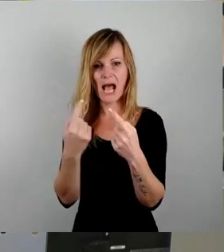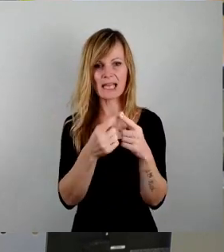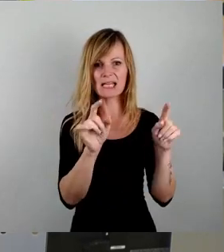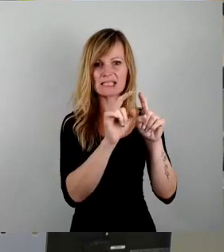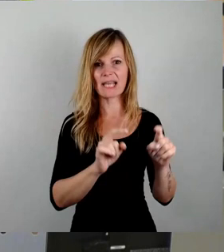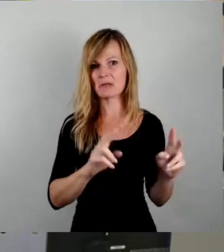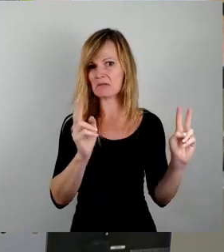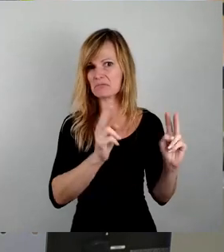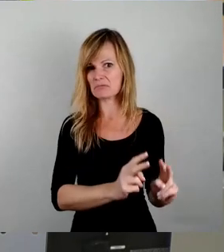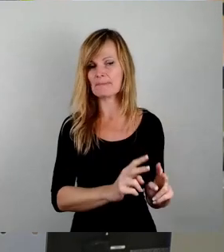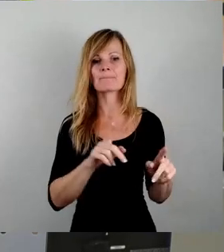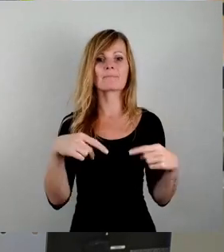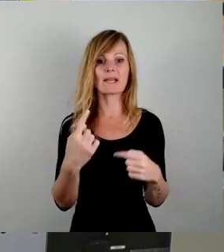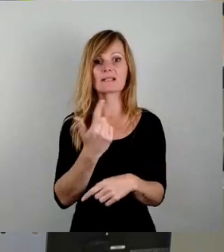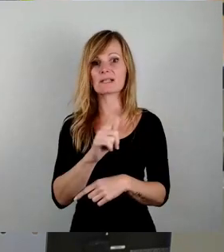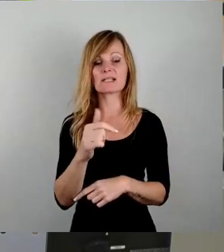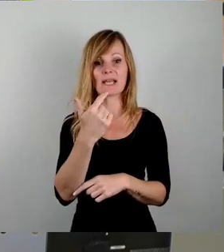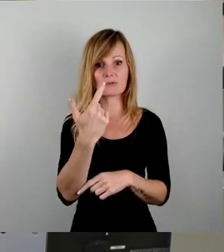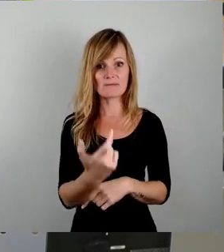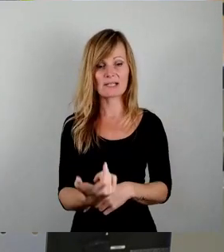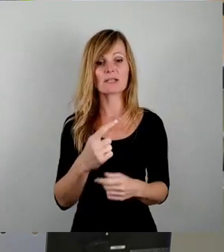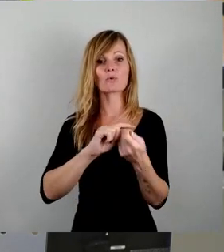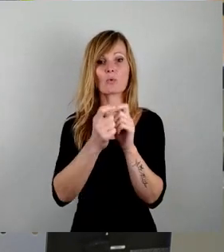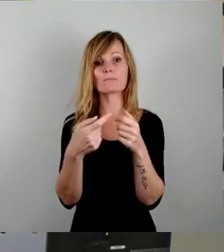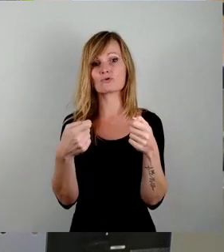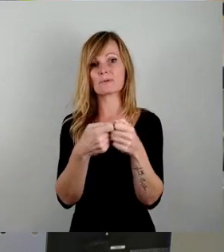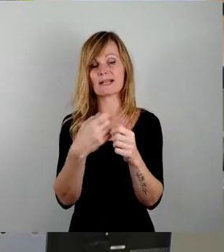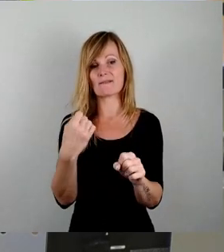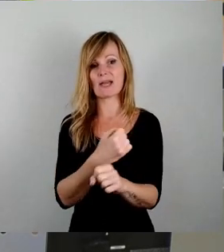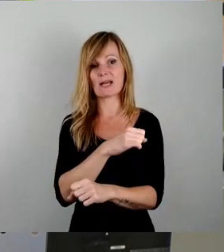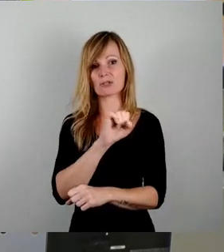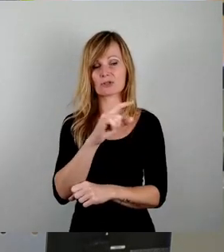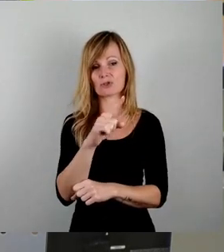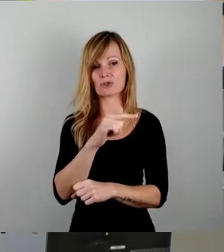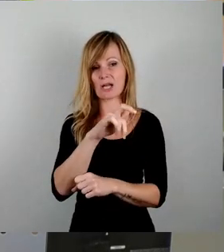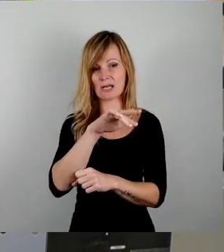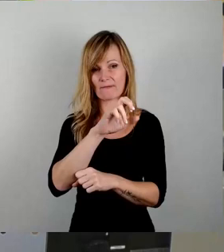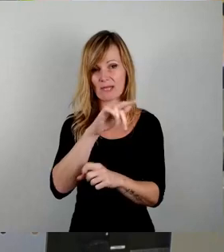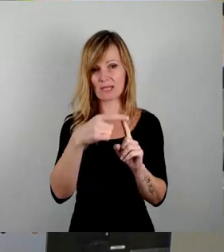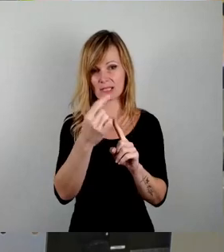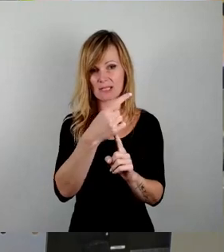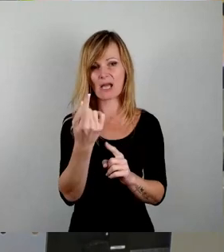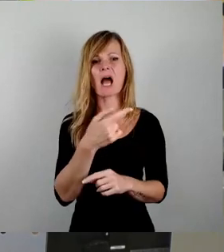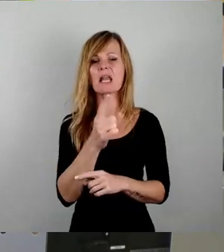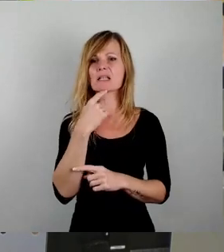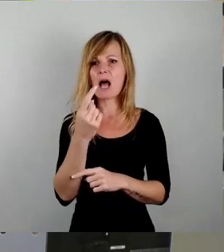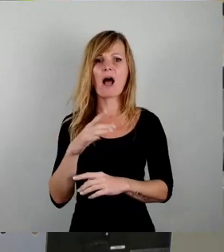das Ereignis am Umspannwerk in Schachwitz. Alles sprach anschließend von Blackout und